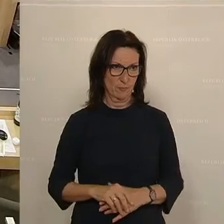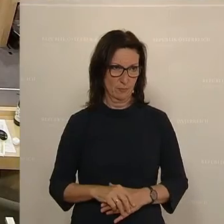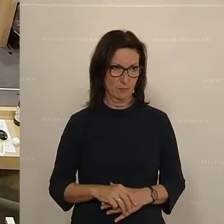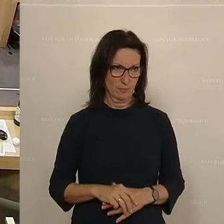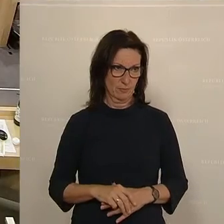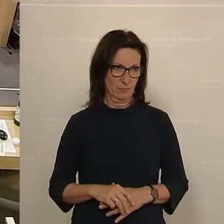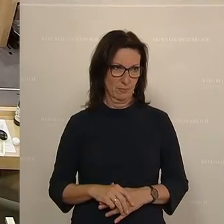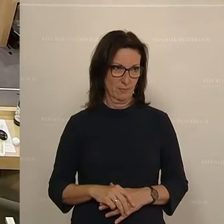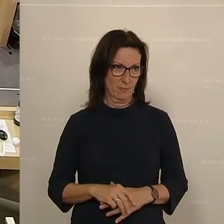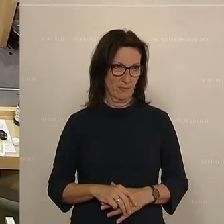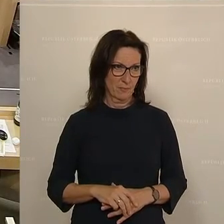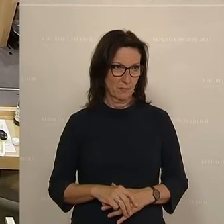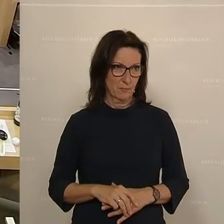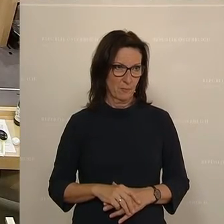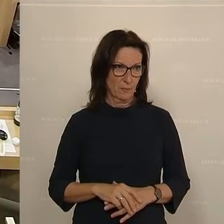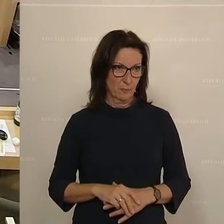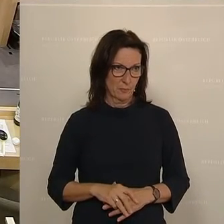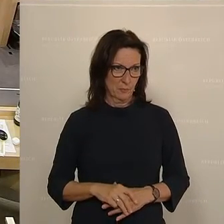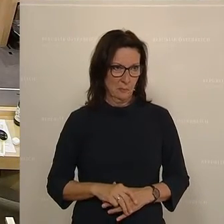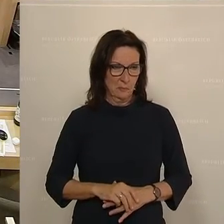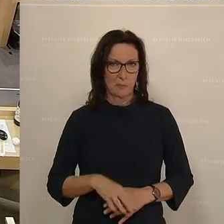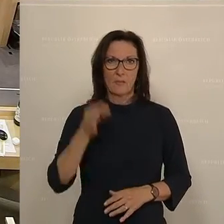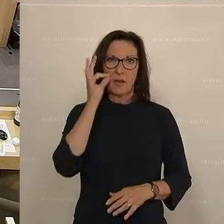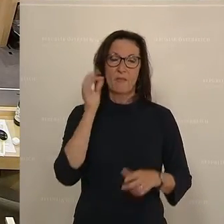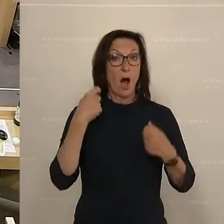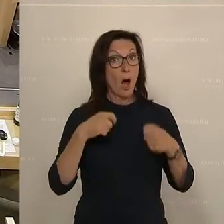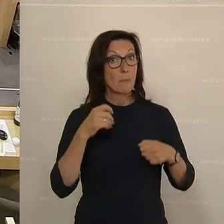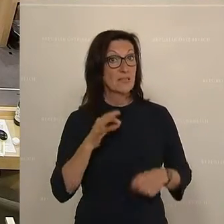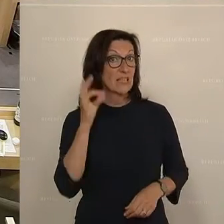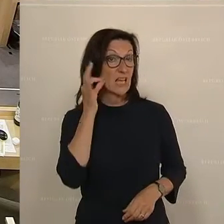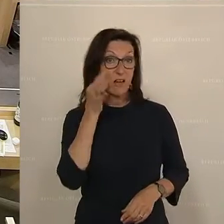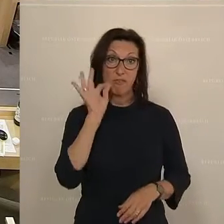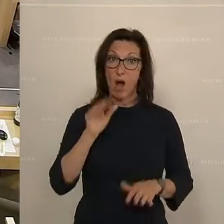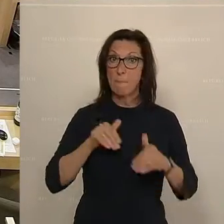die männliche, auch Frauen bekämen. Aber dieses für Männer konzipierte Kunstherz eingesetzt, sagt er, wöyrigity Vielen Dank.